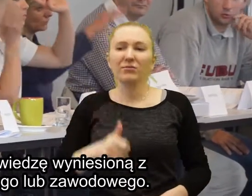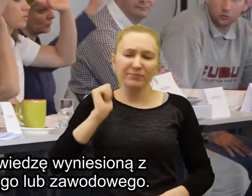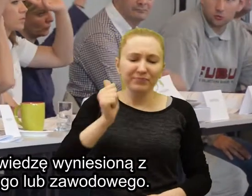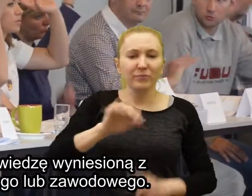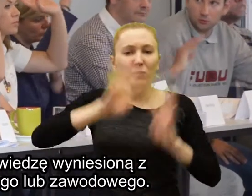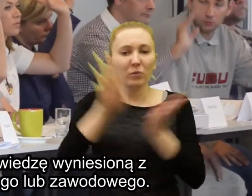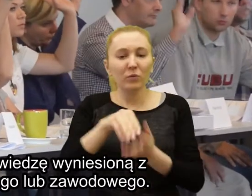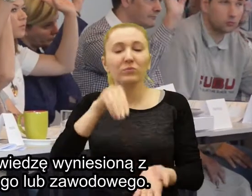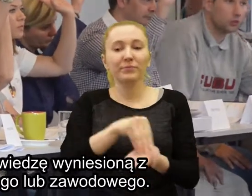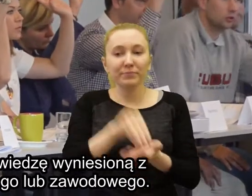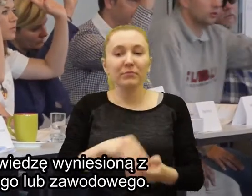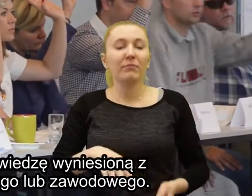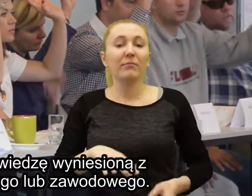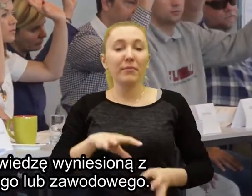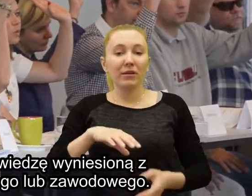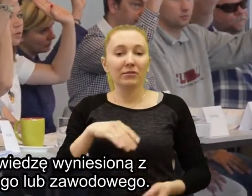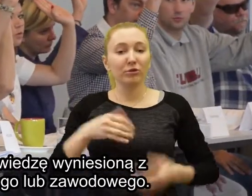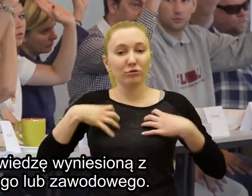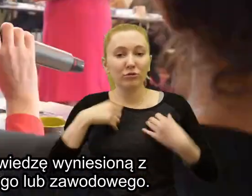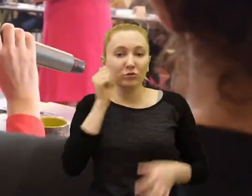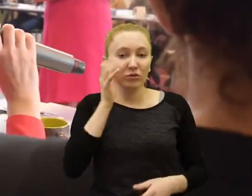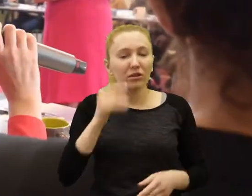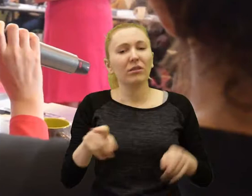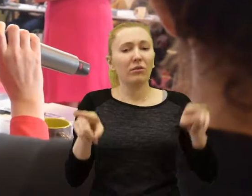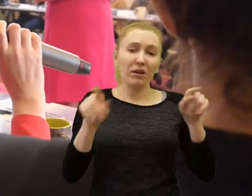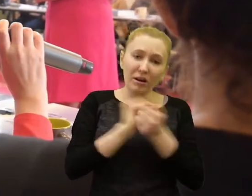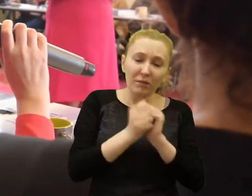wyniesioną z praktyki życia codziennego lub zawodowego.